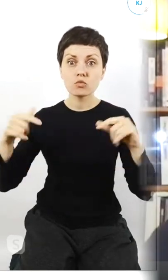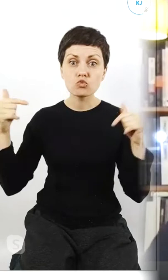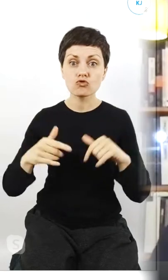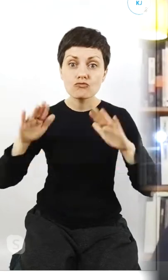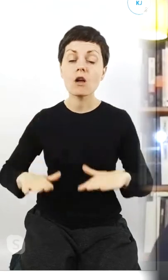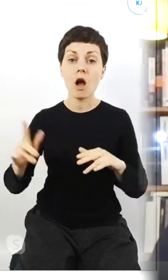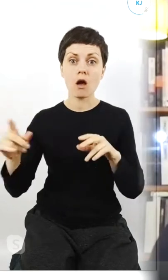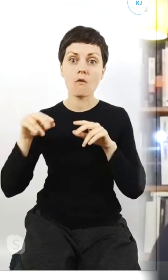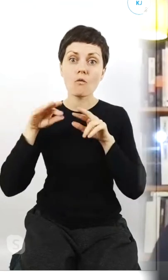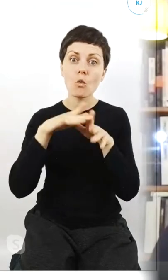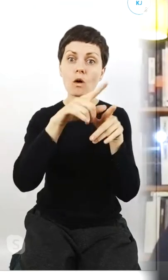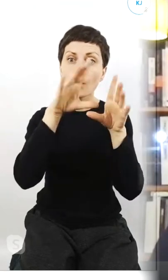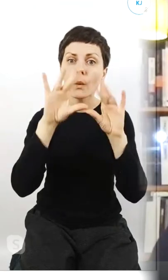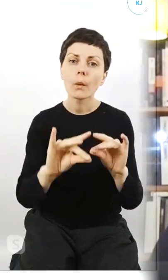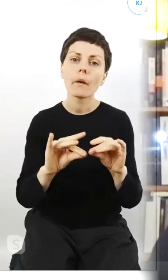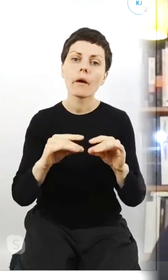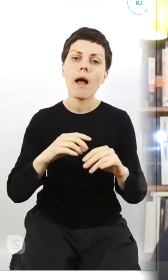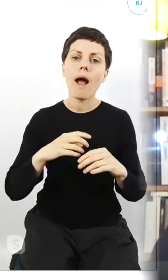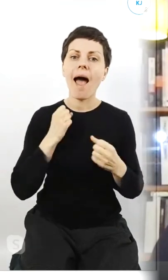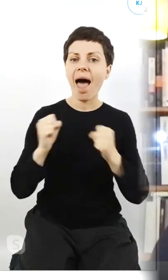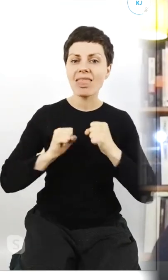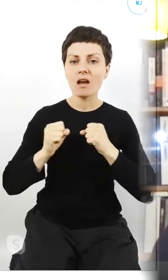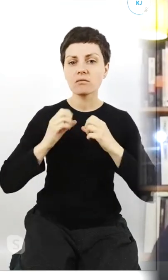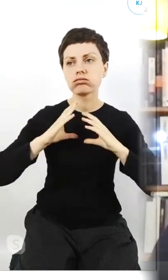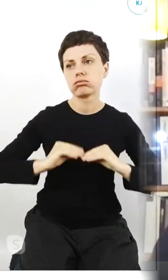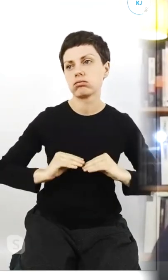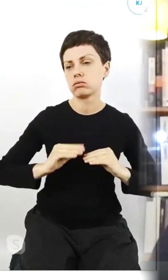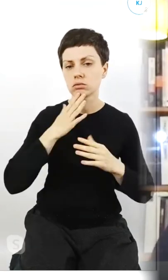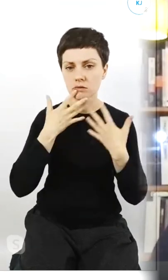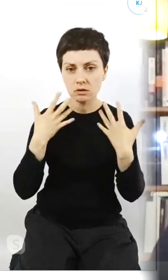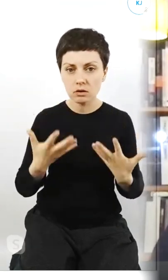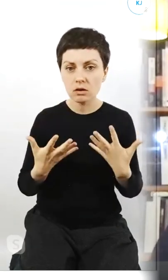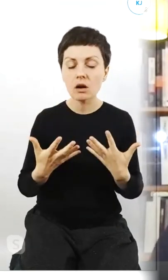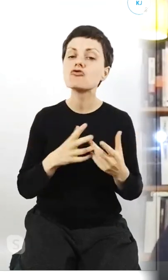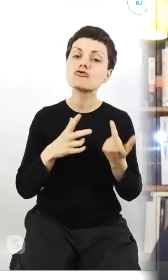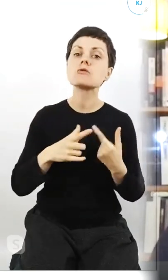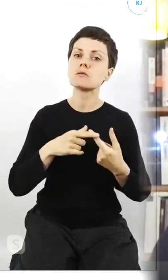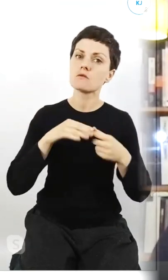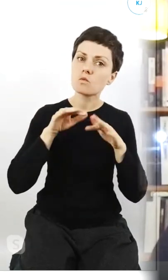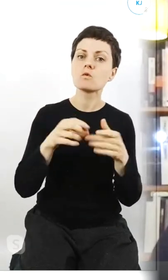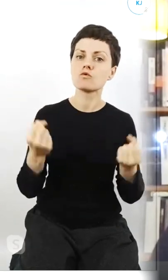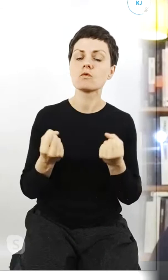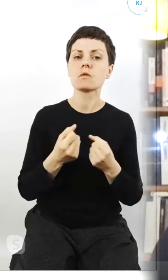że dla poprzedniczek to była okazja raczej nawet do zintensyfikowania działań.